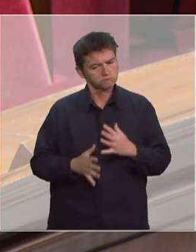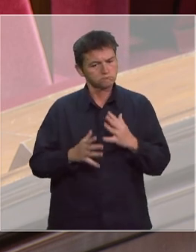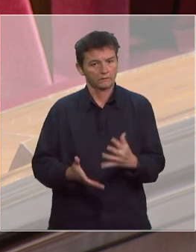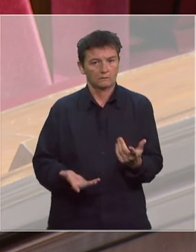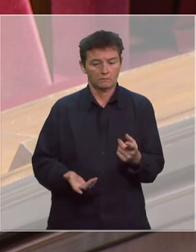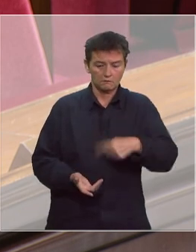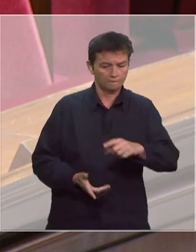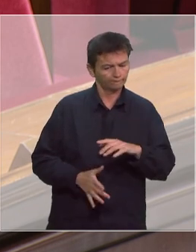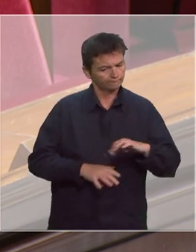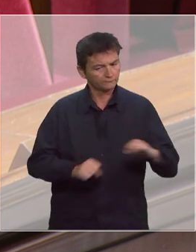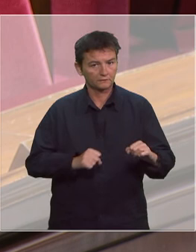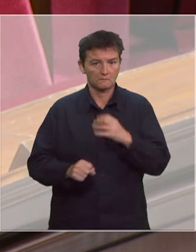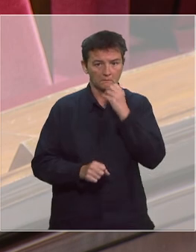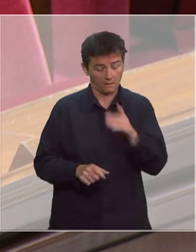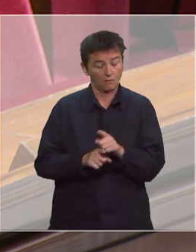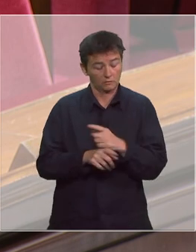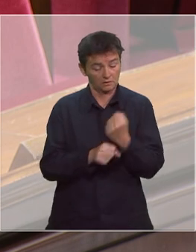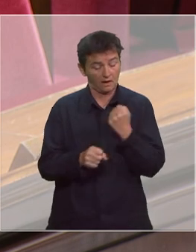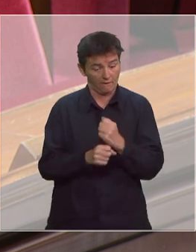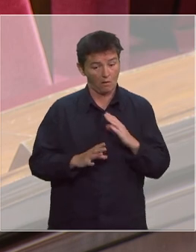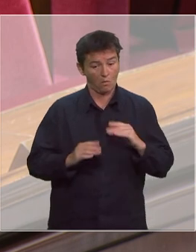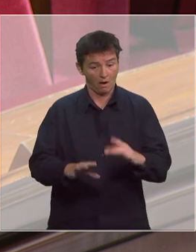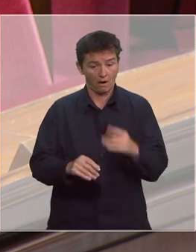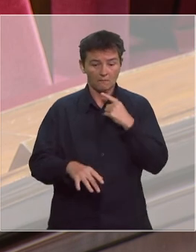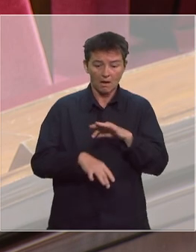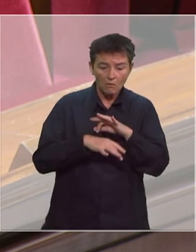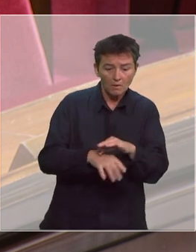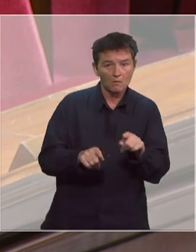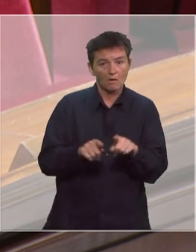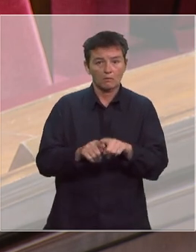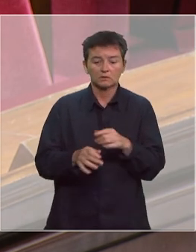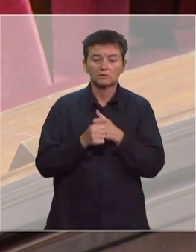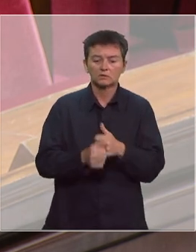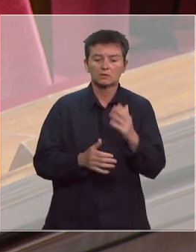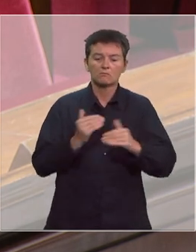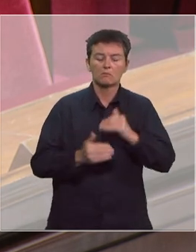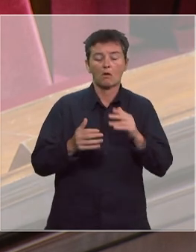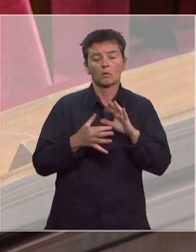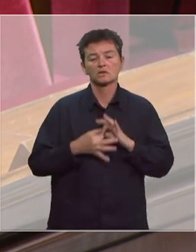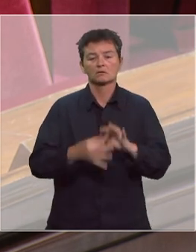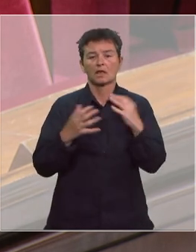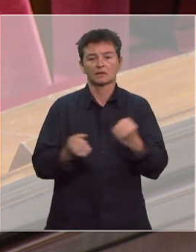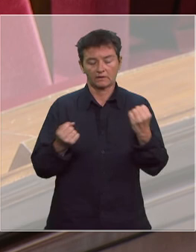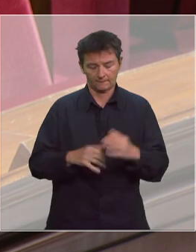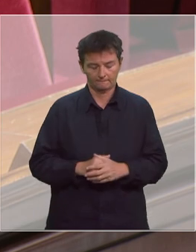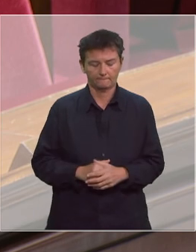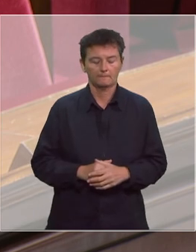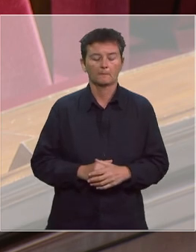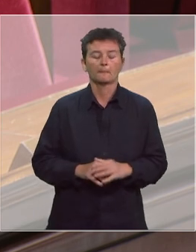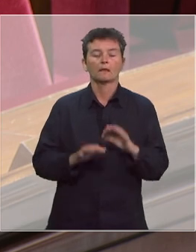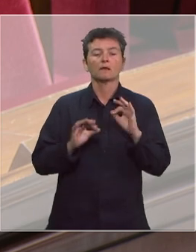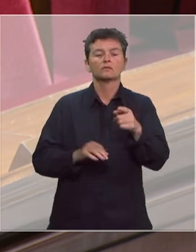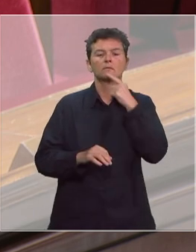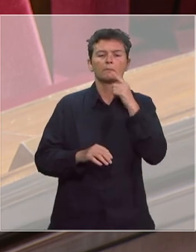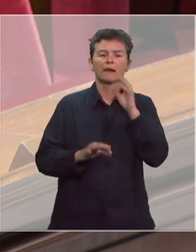cette crise, qui sont eux aussi sur le terrain en accompagnement et dans l'application des plans de continuité d'activité. Et enfin, puisque vous avez évoqué